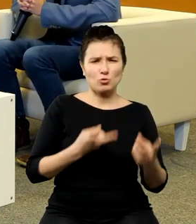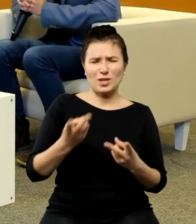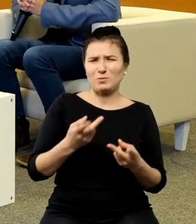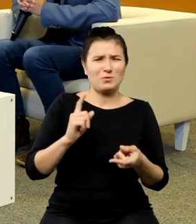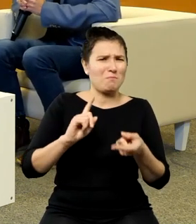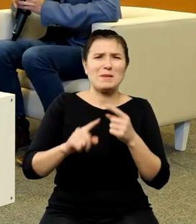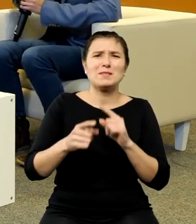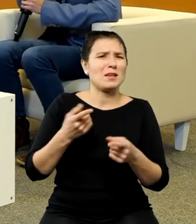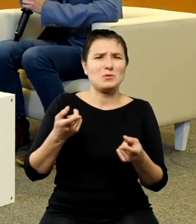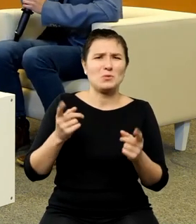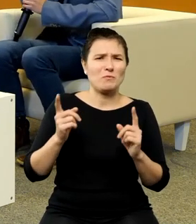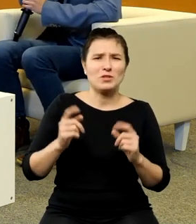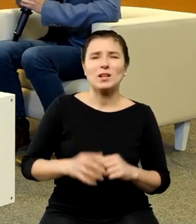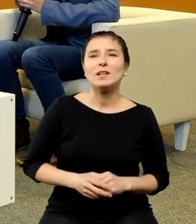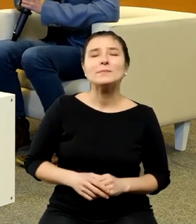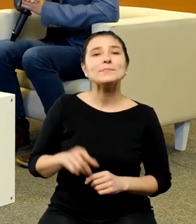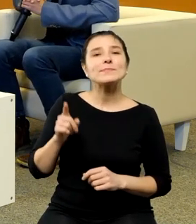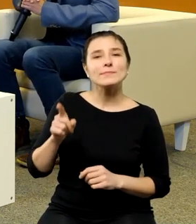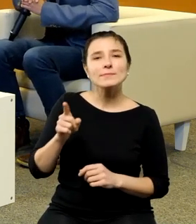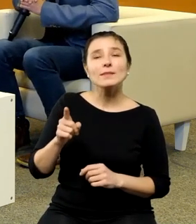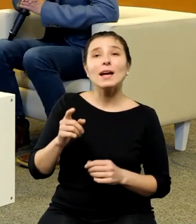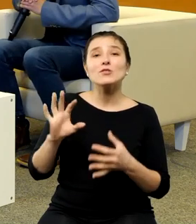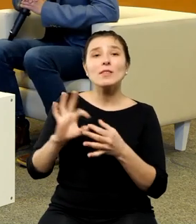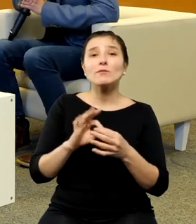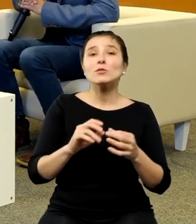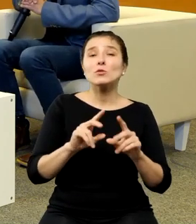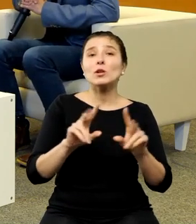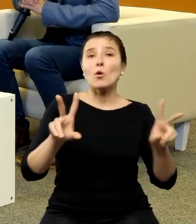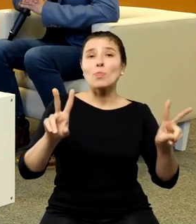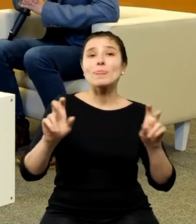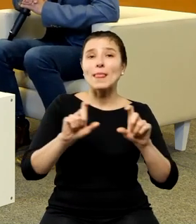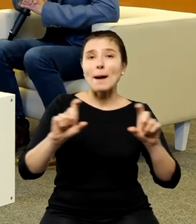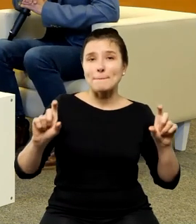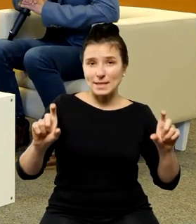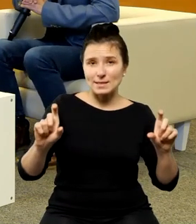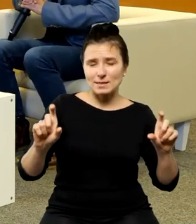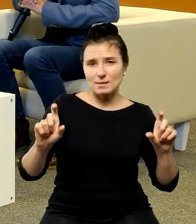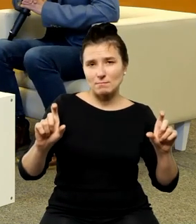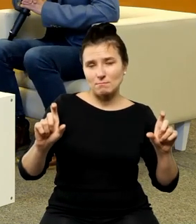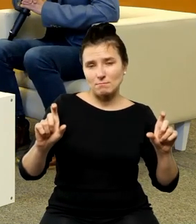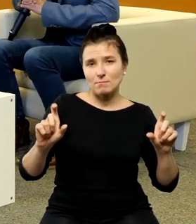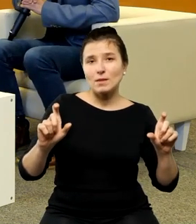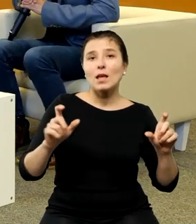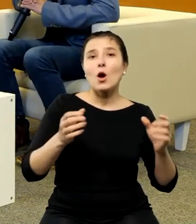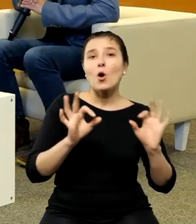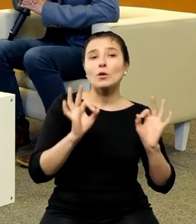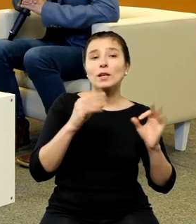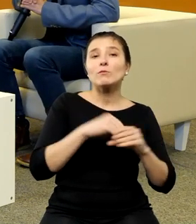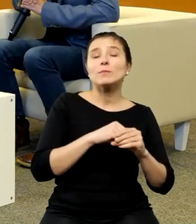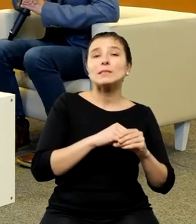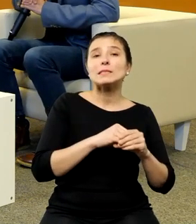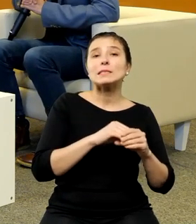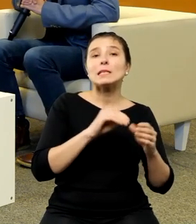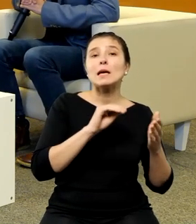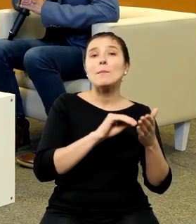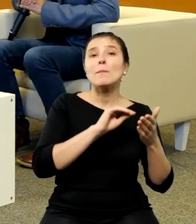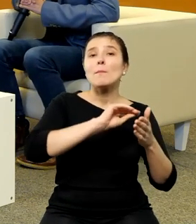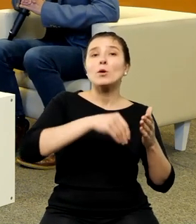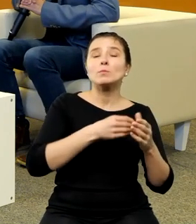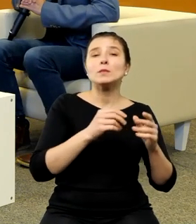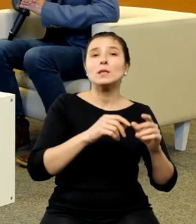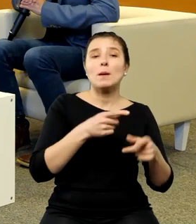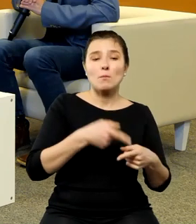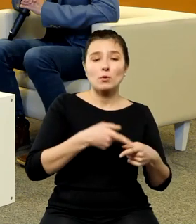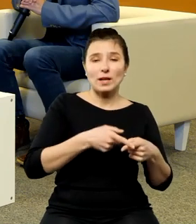wracając jeszcze do tego napisu na oryginale jest po grecku napisany kopernik przez